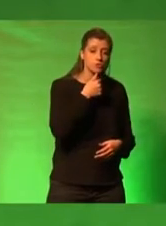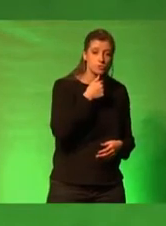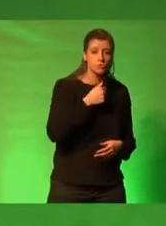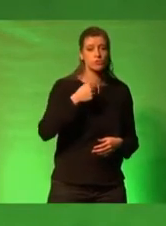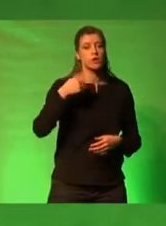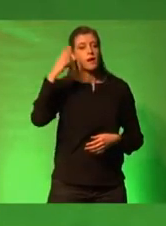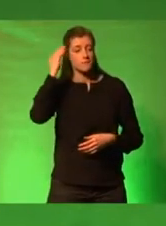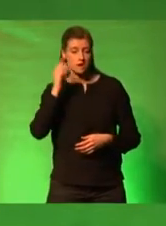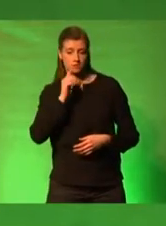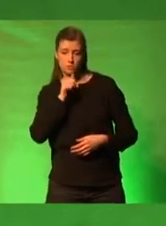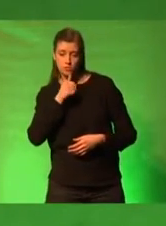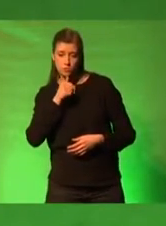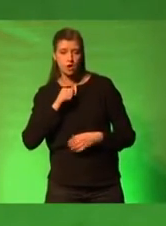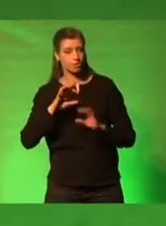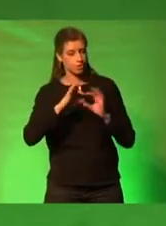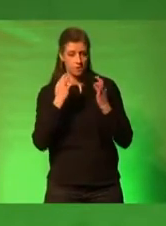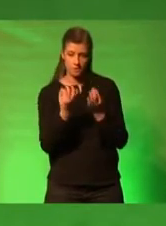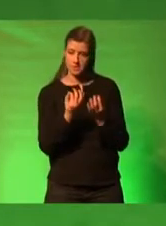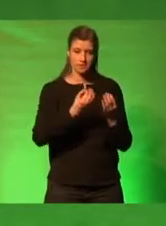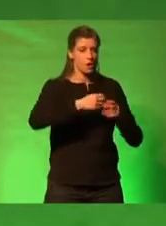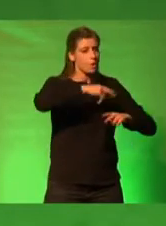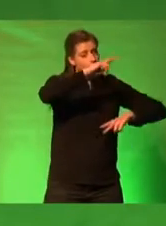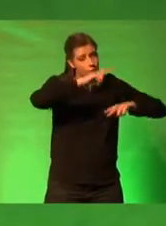Familien in ihrer wunderbaren Vielfalt.